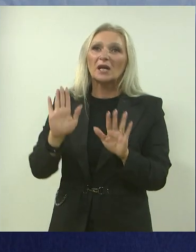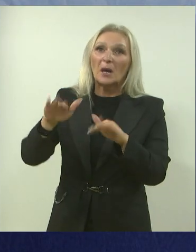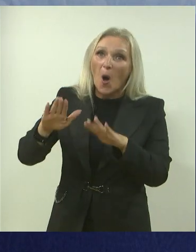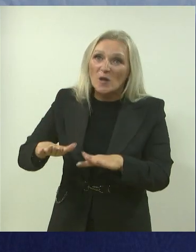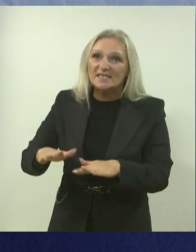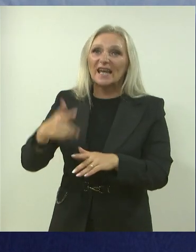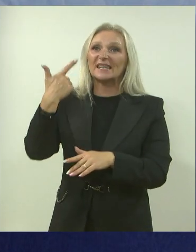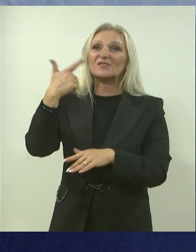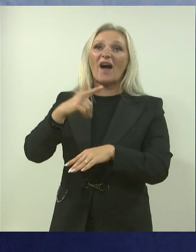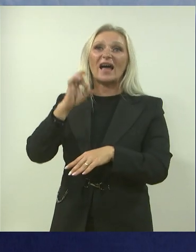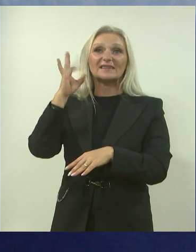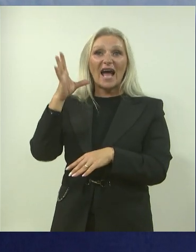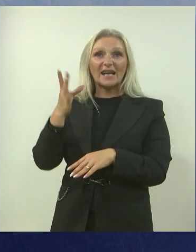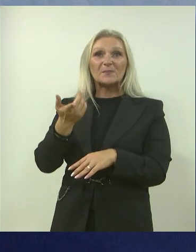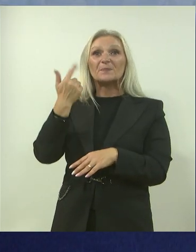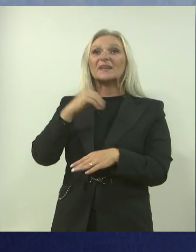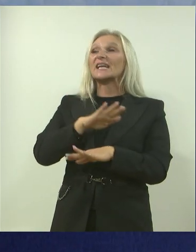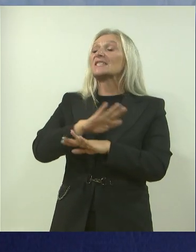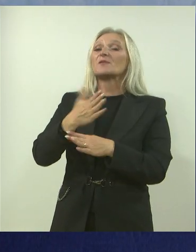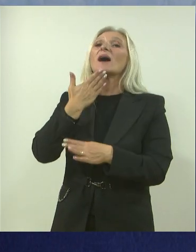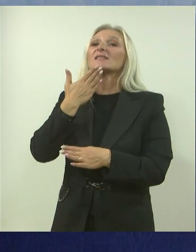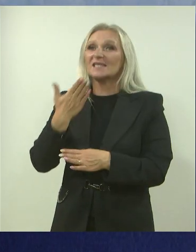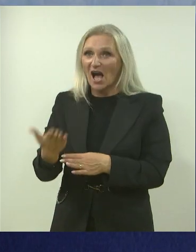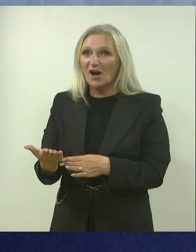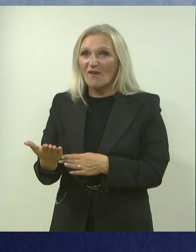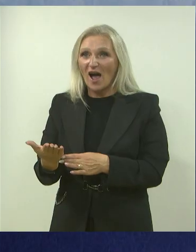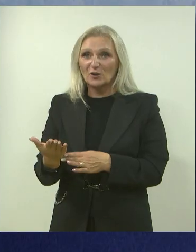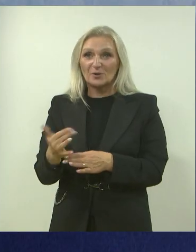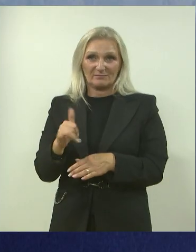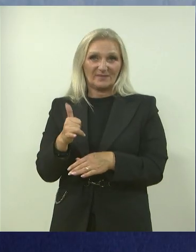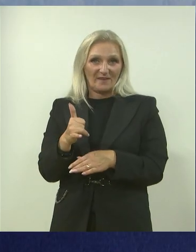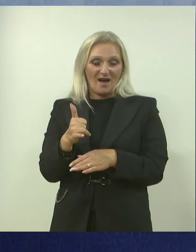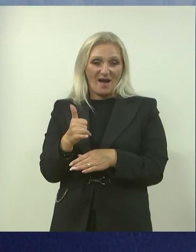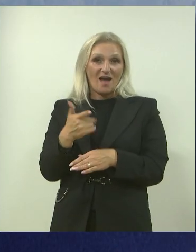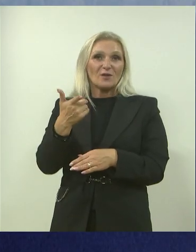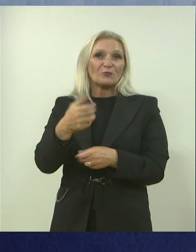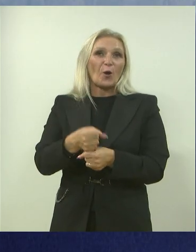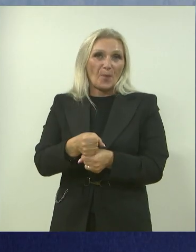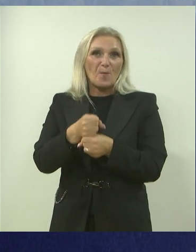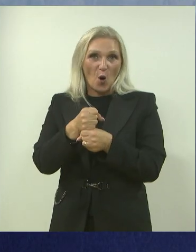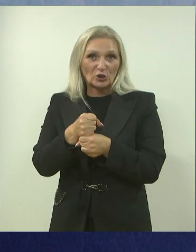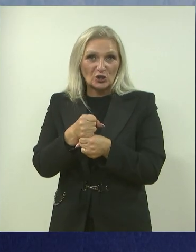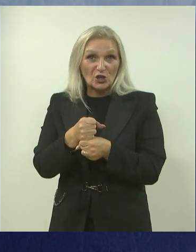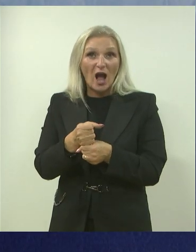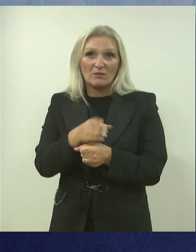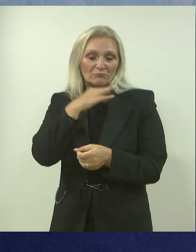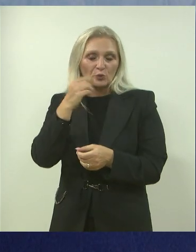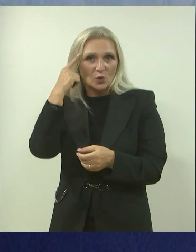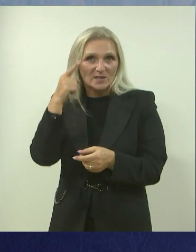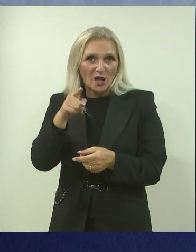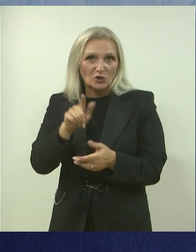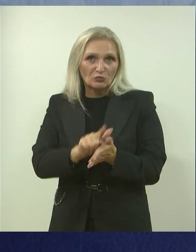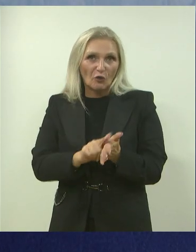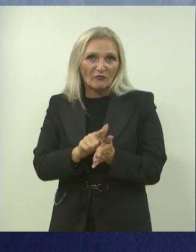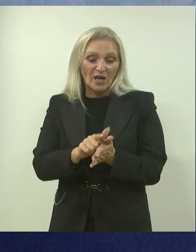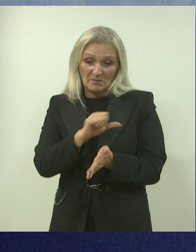dana, obiti, ja se svima njima zahvaljujem, definitivno, i to su stvarno podruške, koje ti puno znači u tim trenutkima, jer